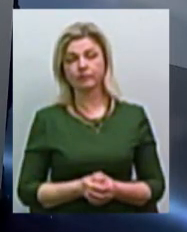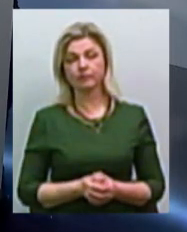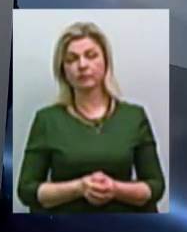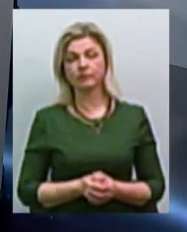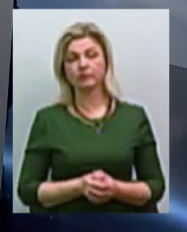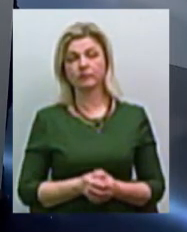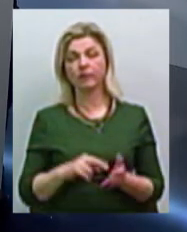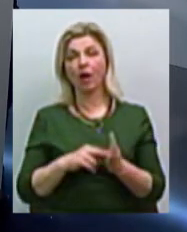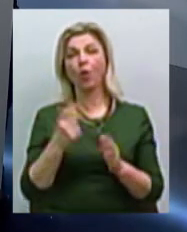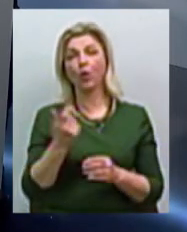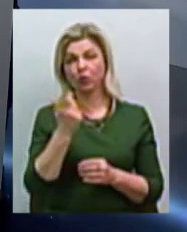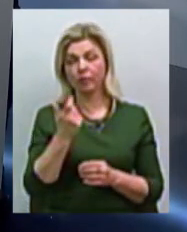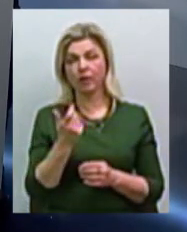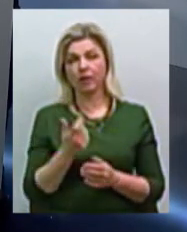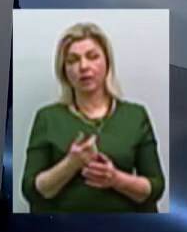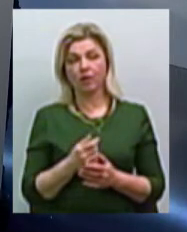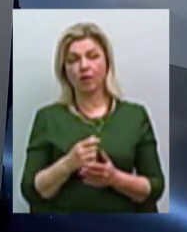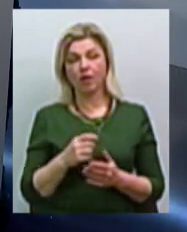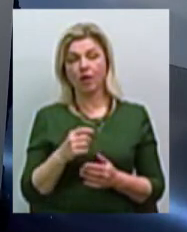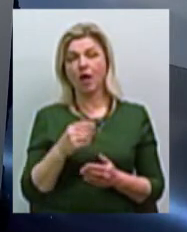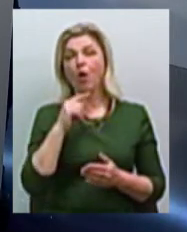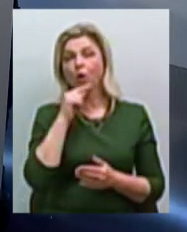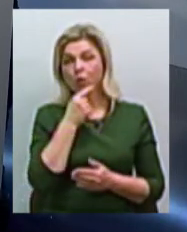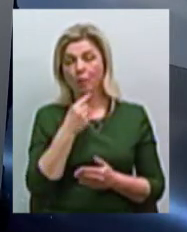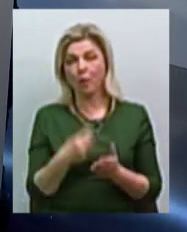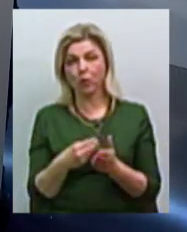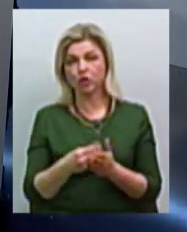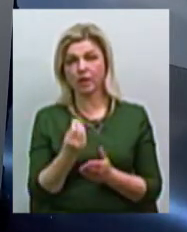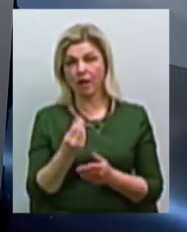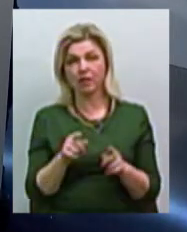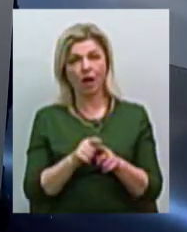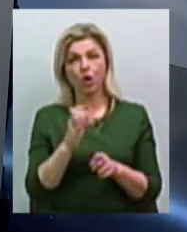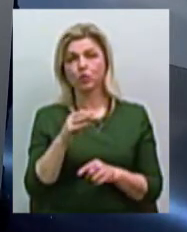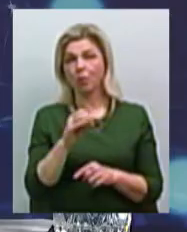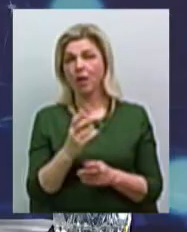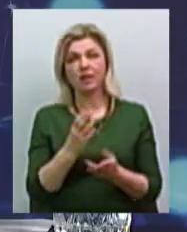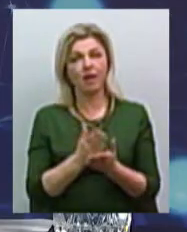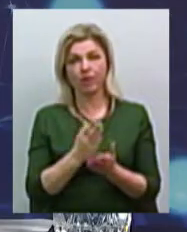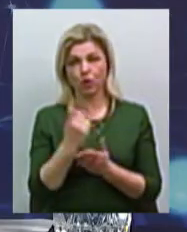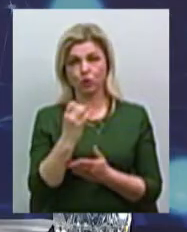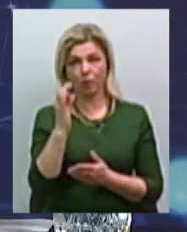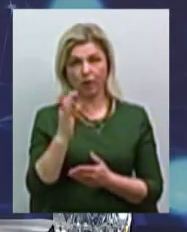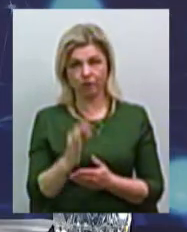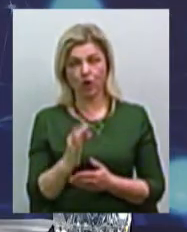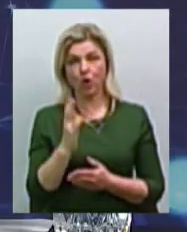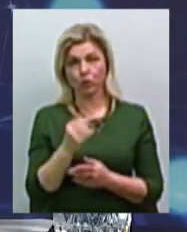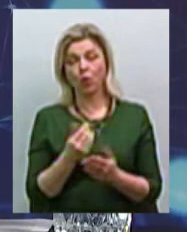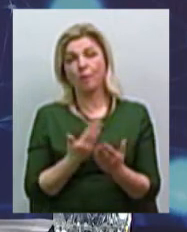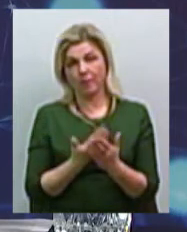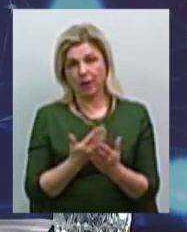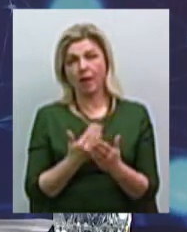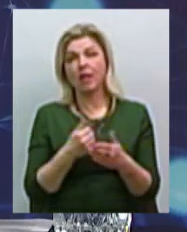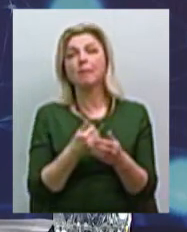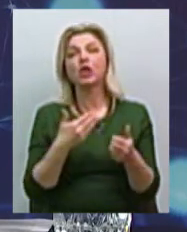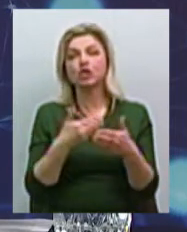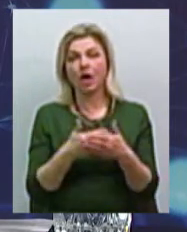економію, за певною бюджетних коштів, звичайно, така сума не є 100%, але вона нам наближається до неї. І ми кожного